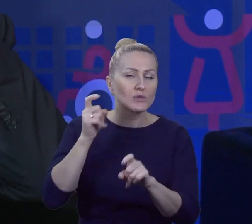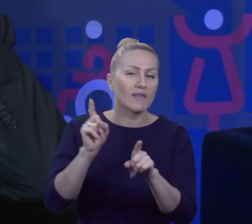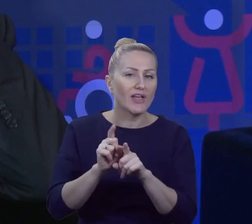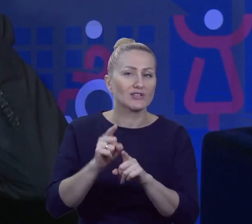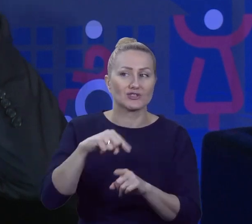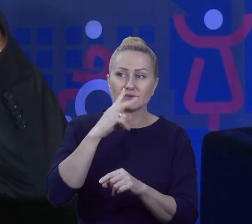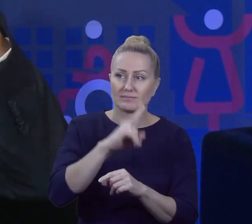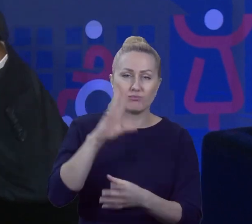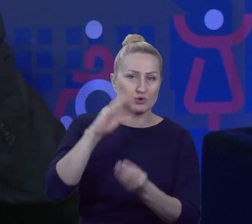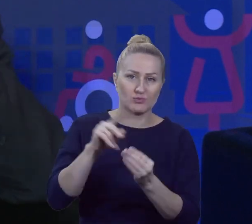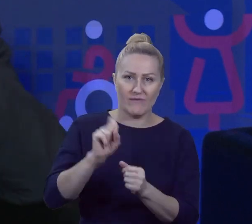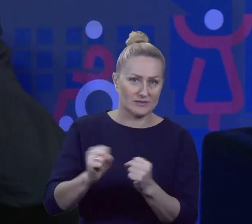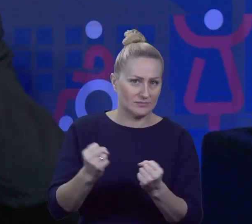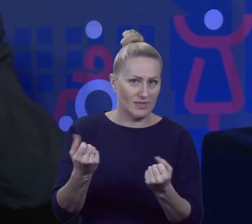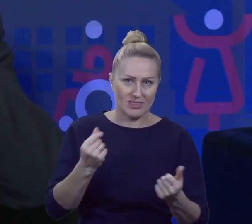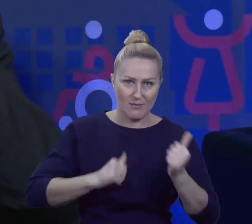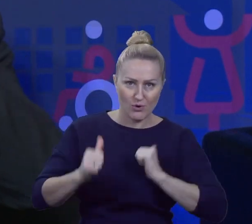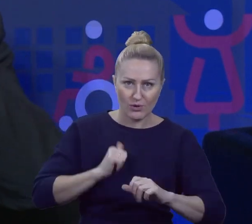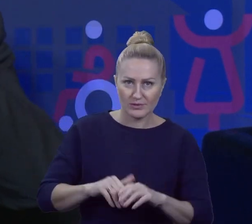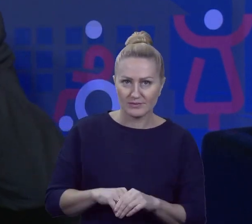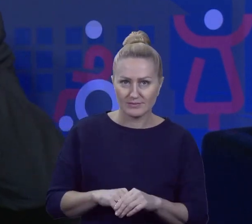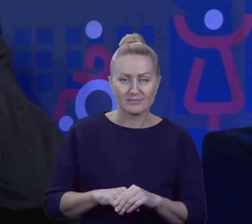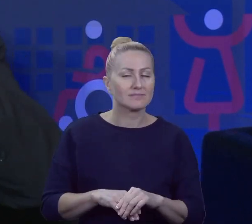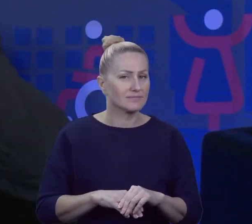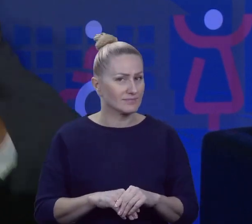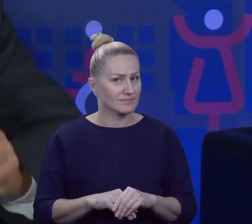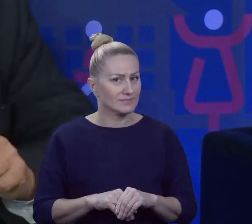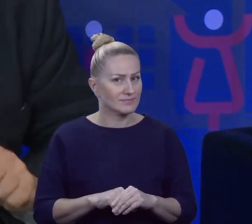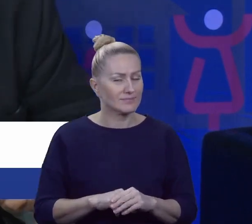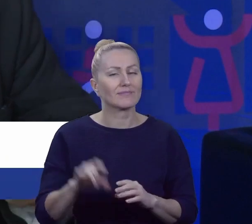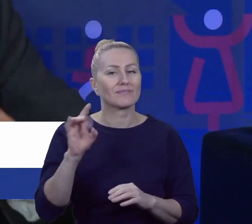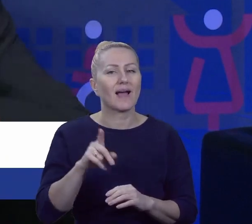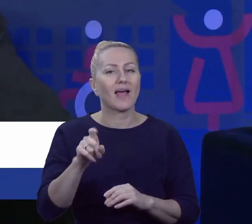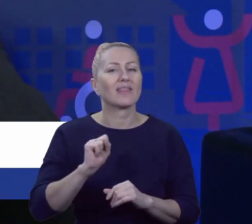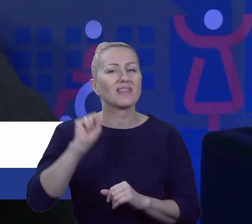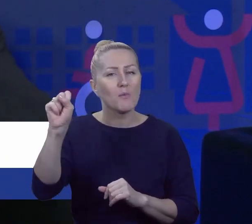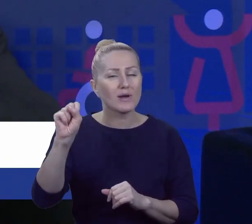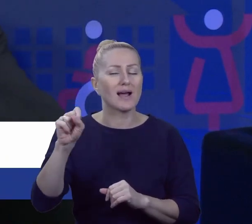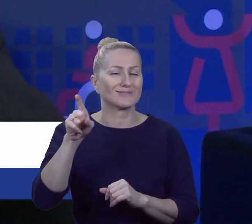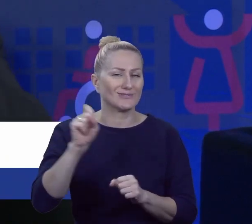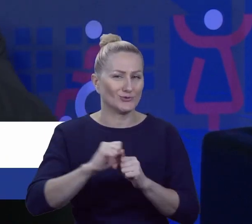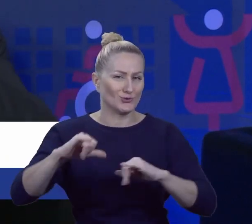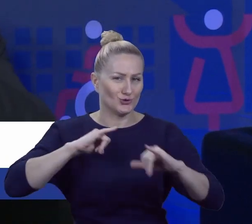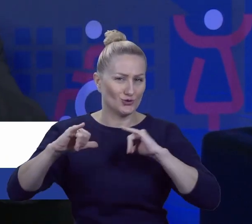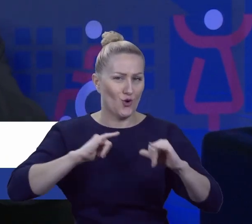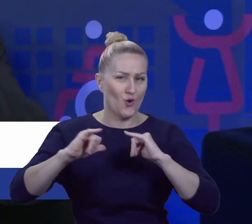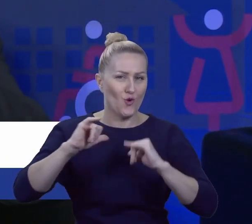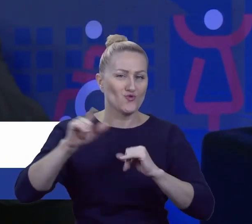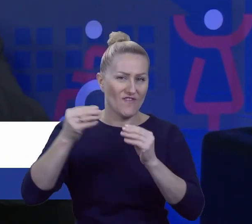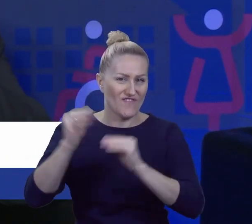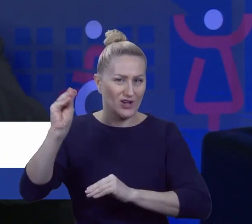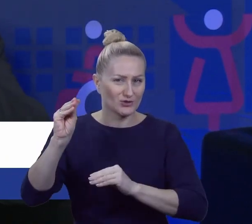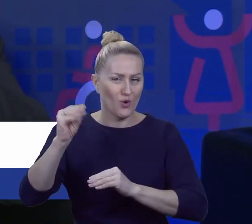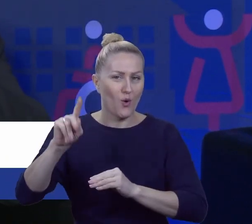niepokojąca. Tak, demokracja to są rządy większości. Nikt nie